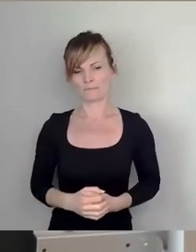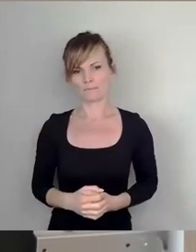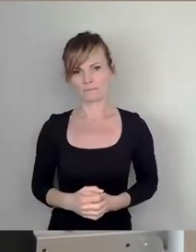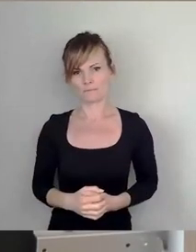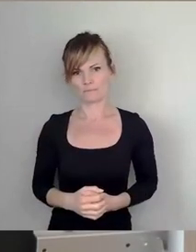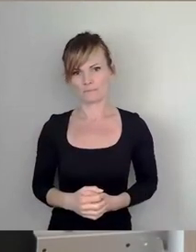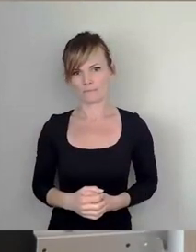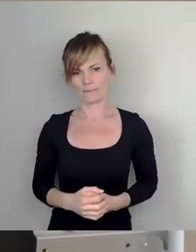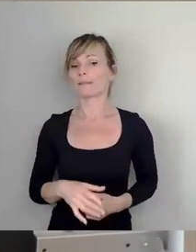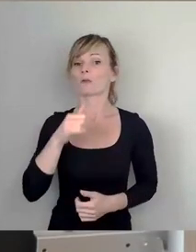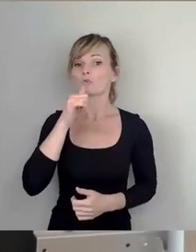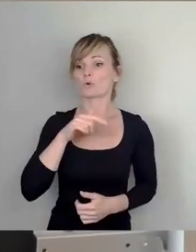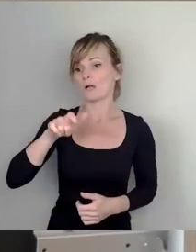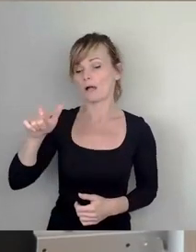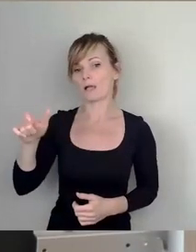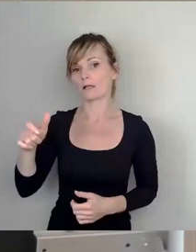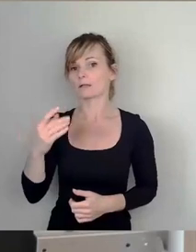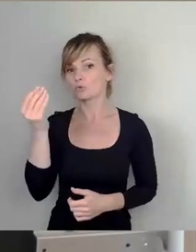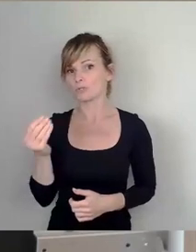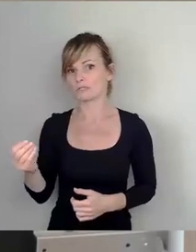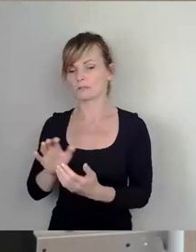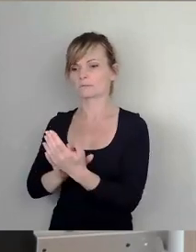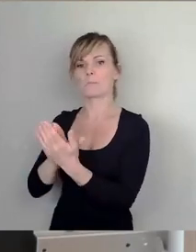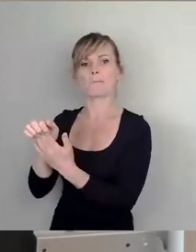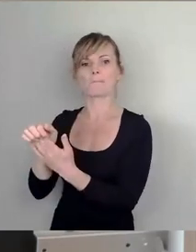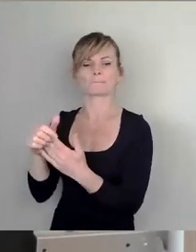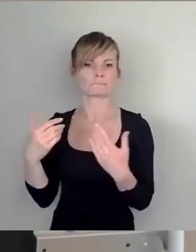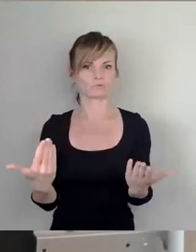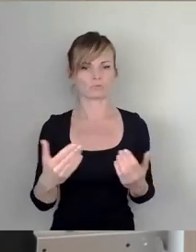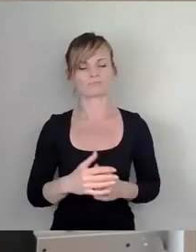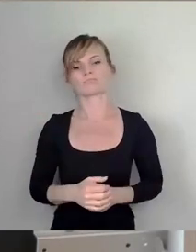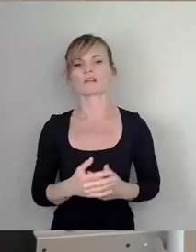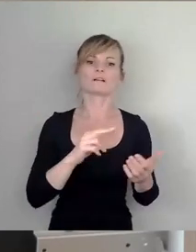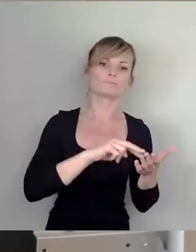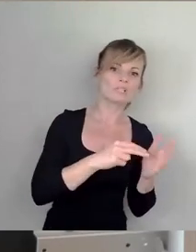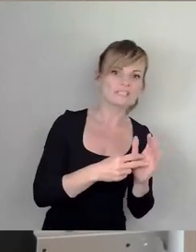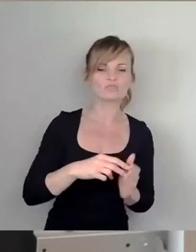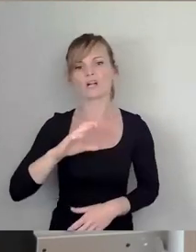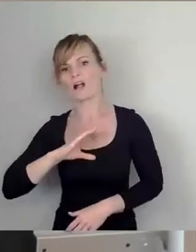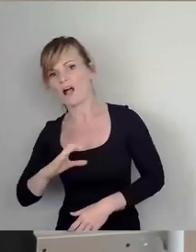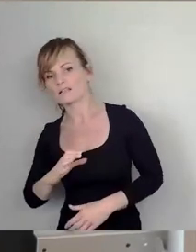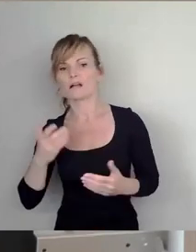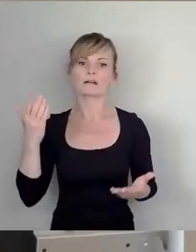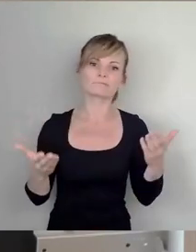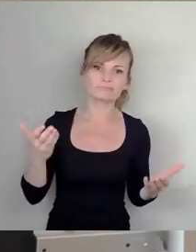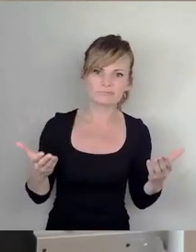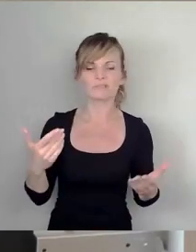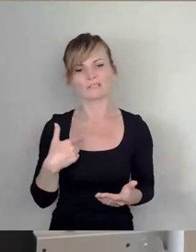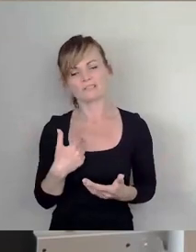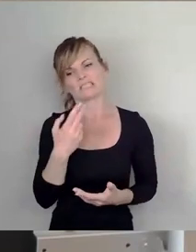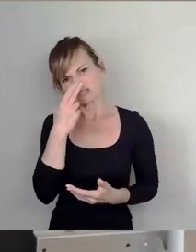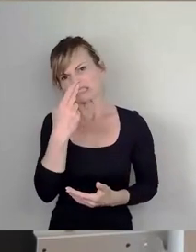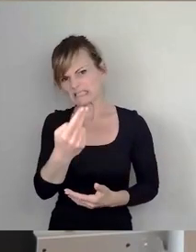jüngere Künstler durchgesetzt hat. Und ich meine, ob jetzt politisch oder charakterlich, das ist sehr bedenklich. Und wir sollten